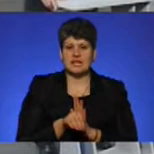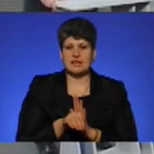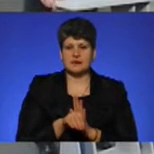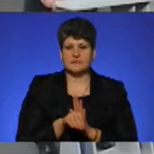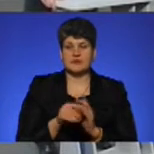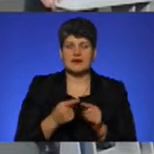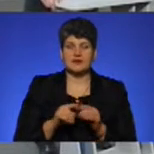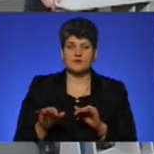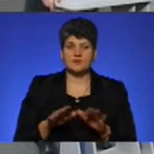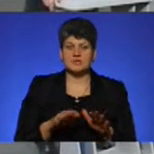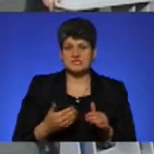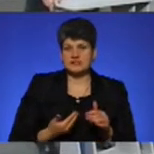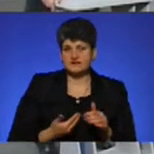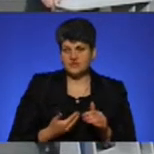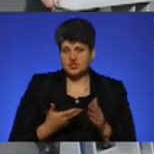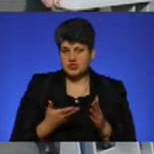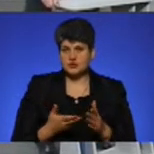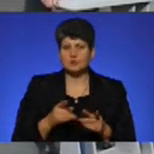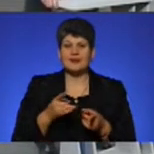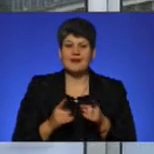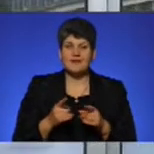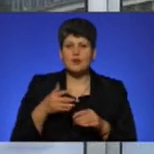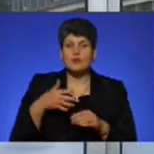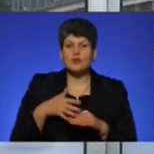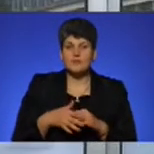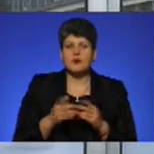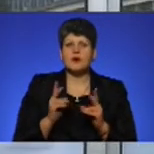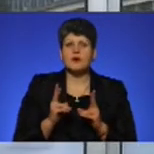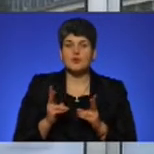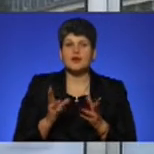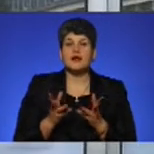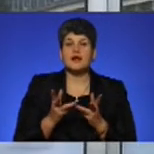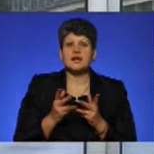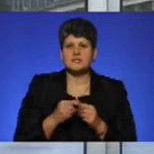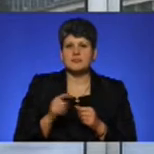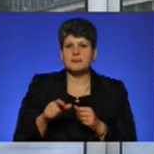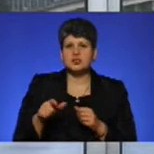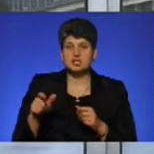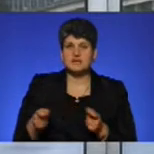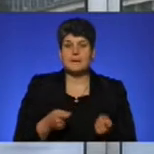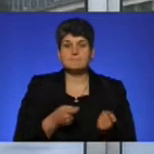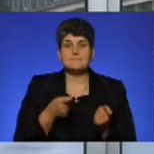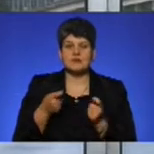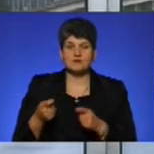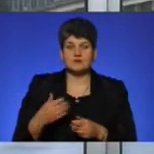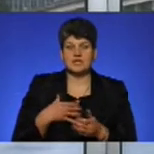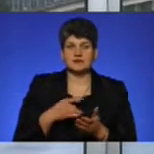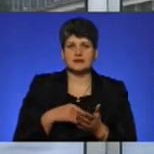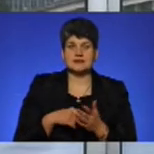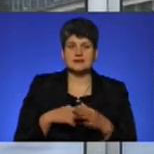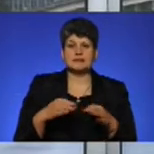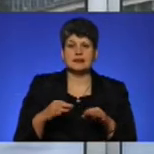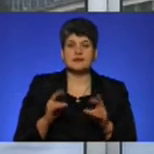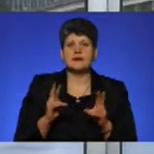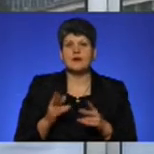процесу в життя, хоча б для того, щоб ми реально розуміли, якого кількість пассажирів перевозиться нашим городським транспортом, як